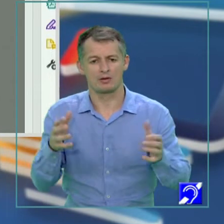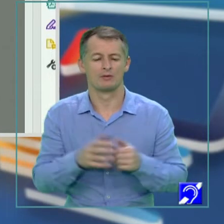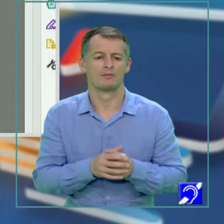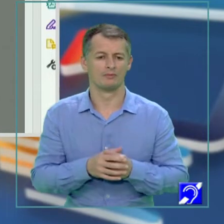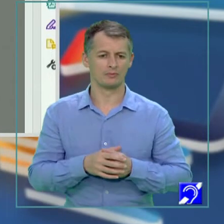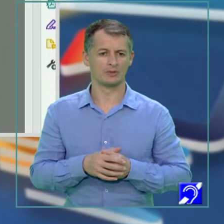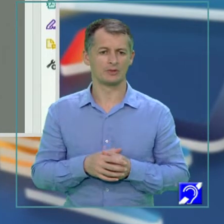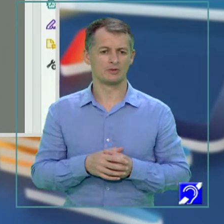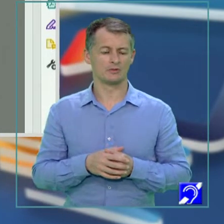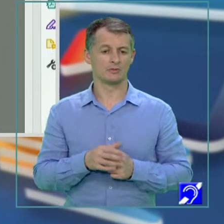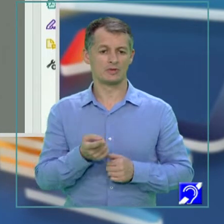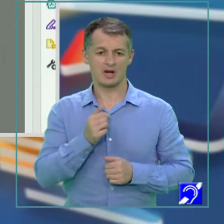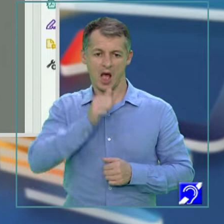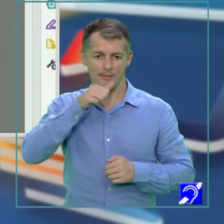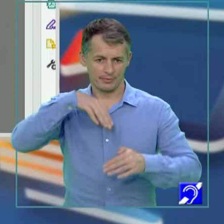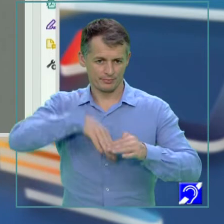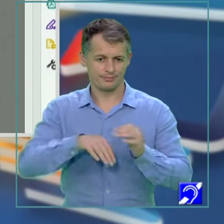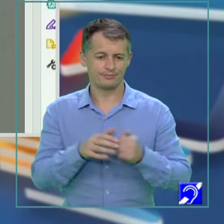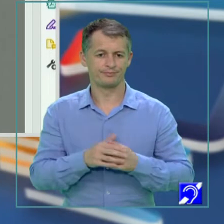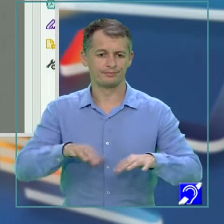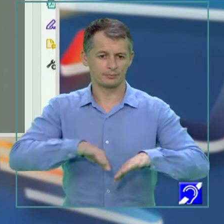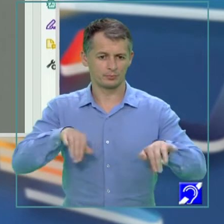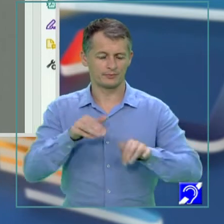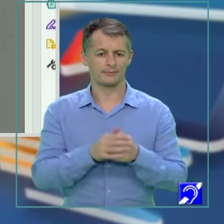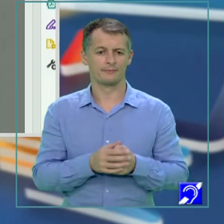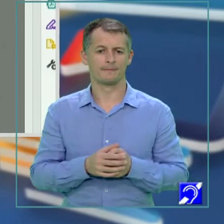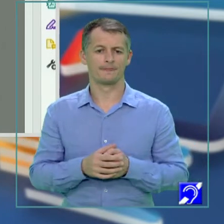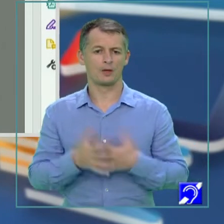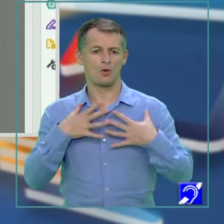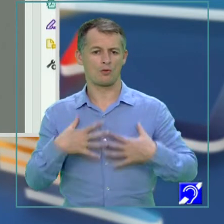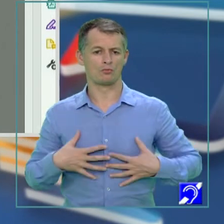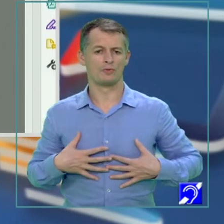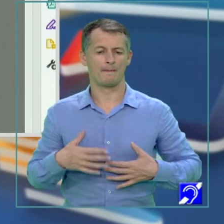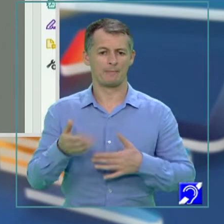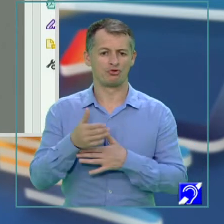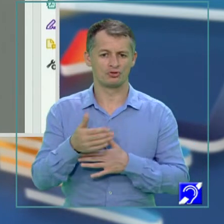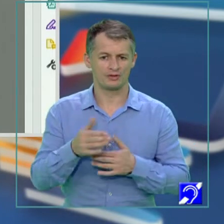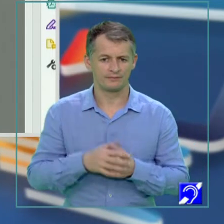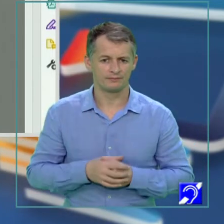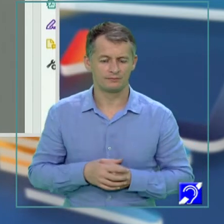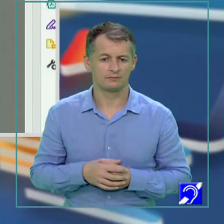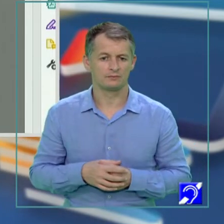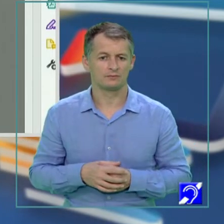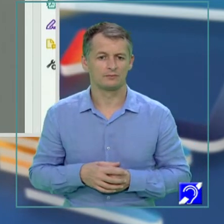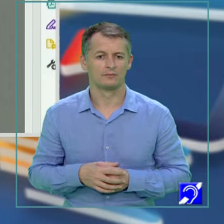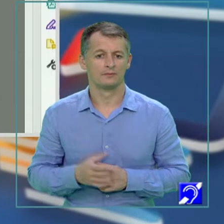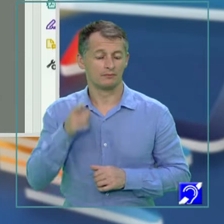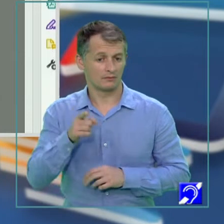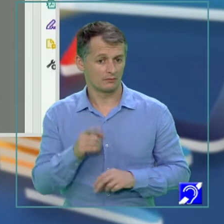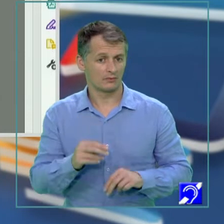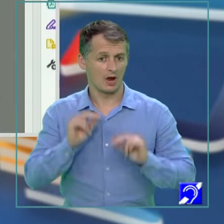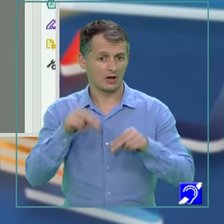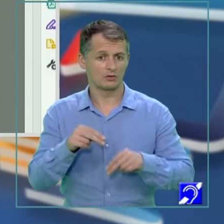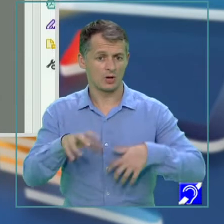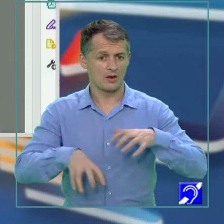corpul de forma unui pește și cu membrele anterioare transformate în lopeți. Prin urmare, termenul de cetaceu definește un